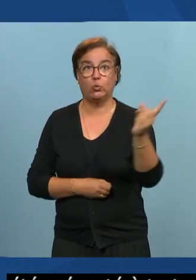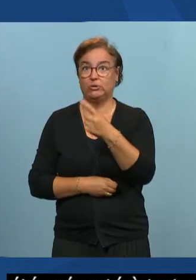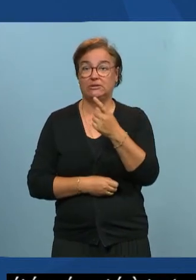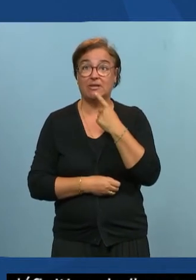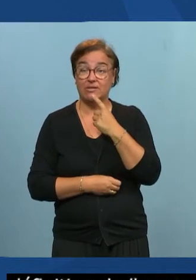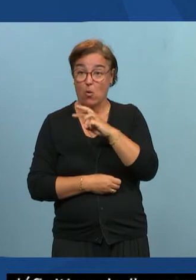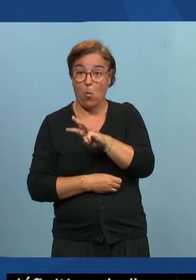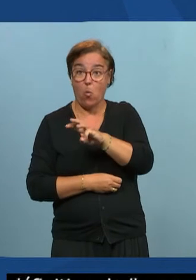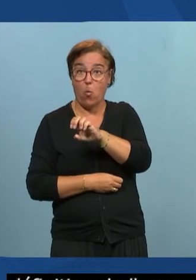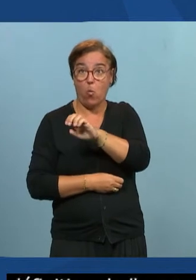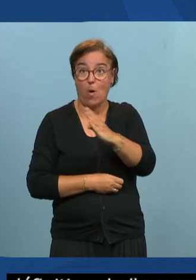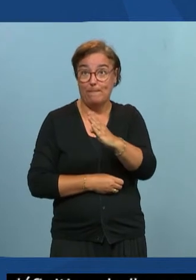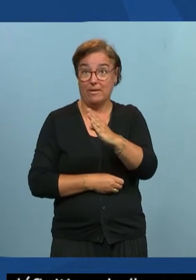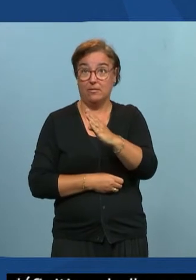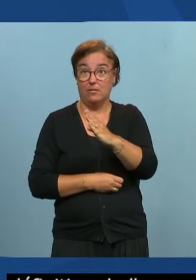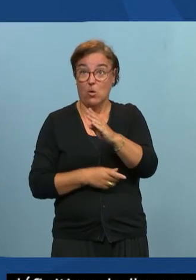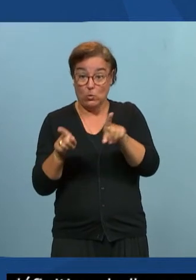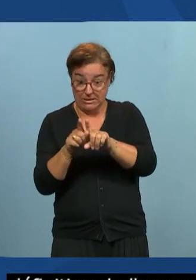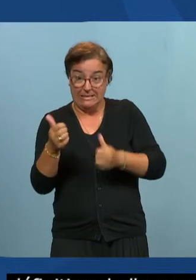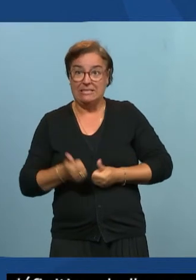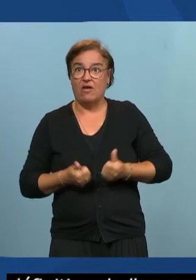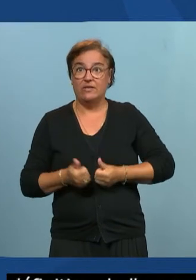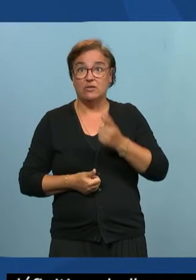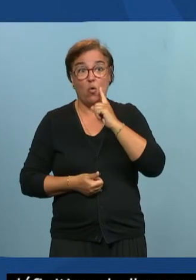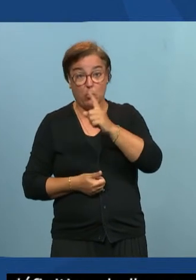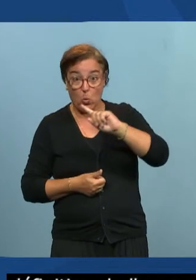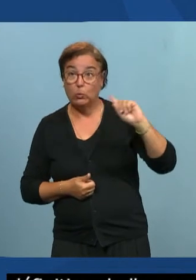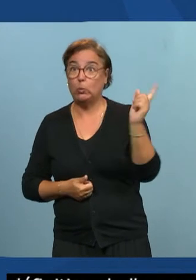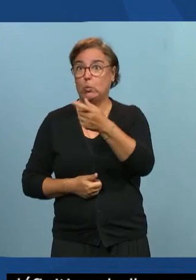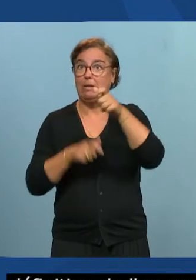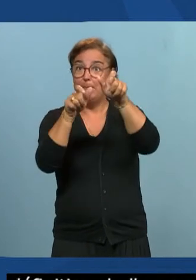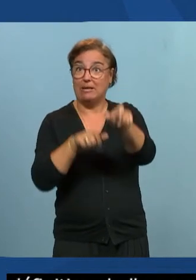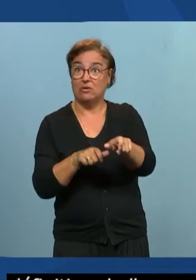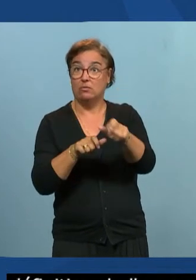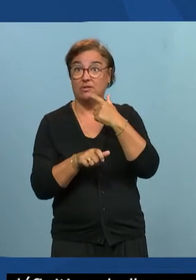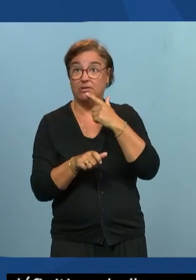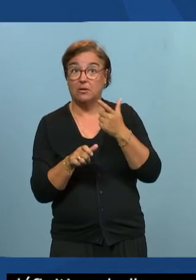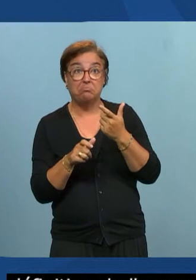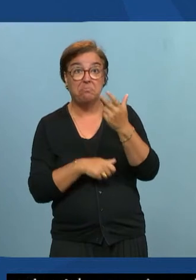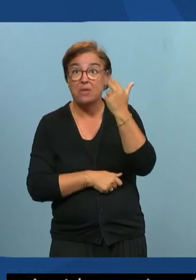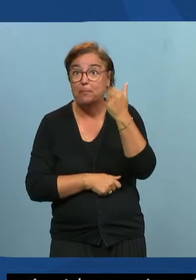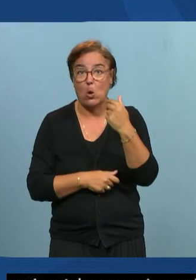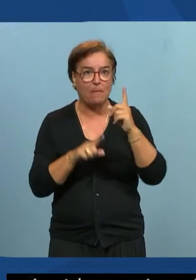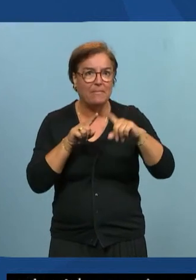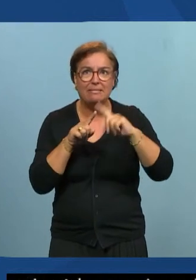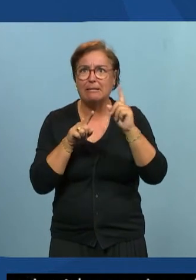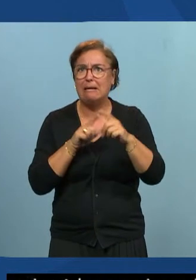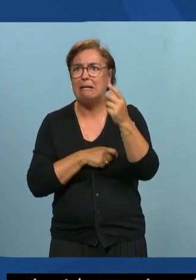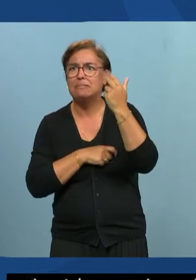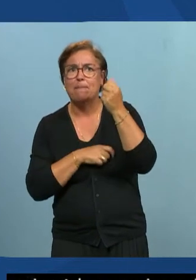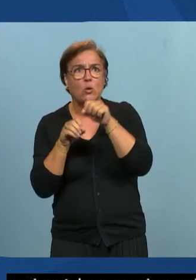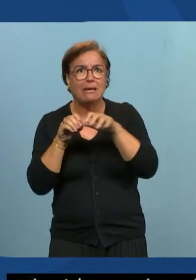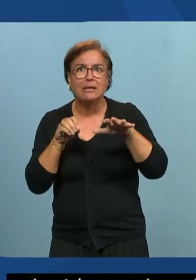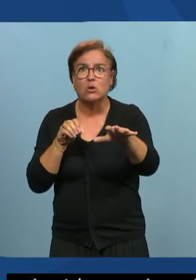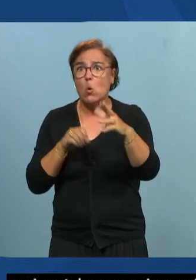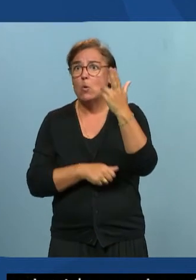ses services à la disposition de tous les individus, quel que soit leur matériel ou logiciel, leur infrastructure réseau, leur